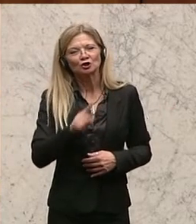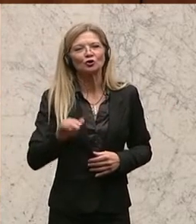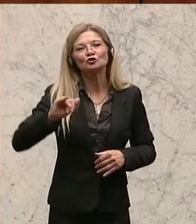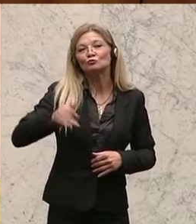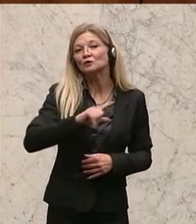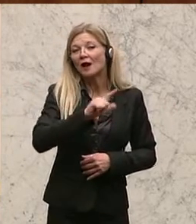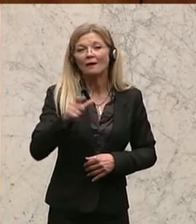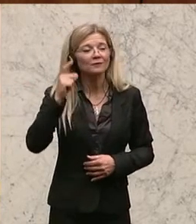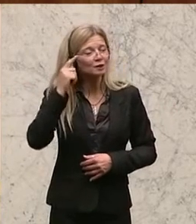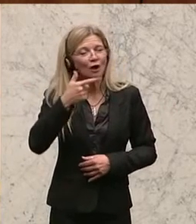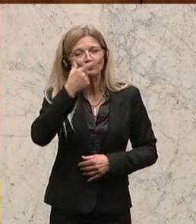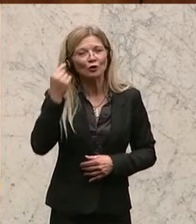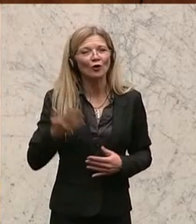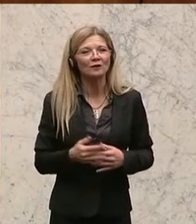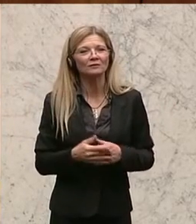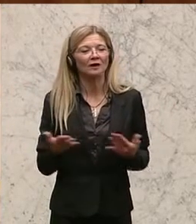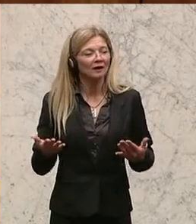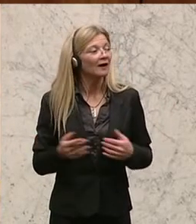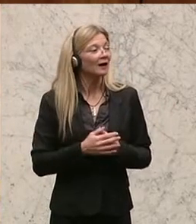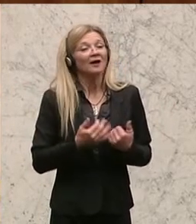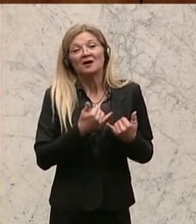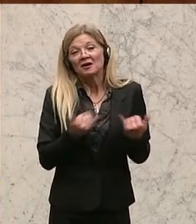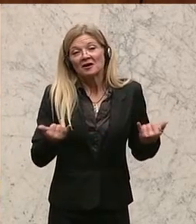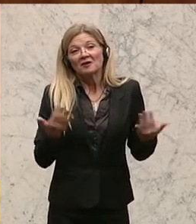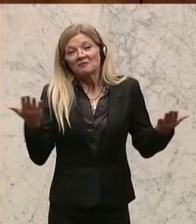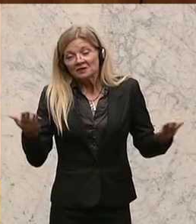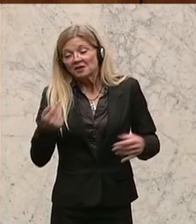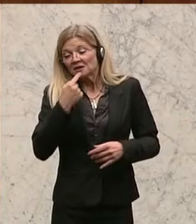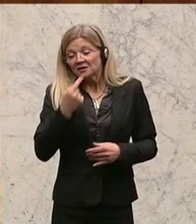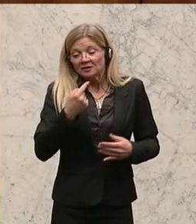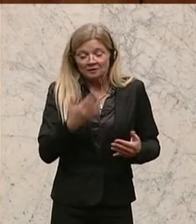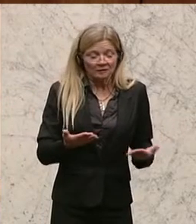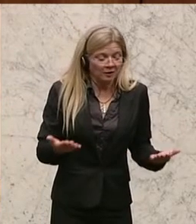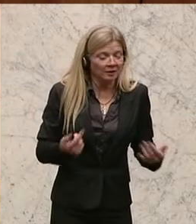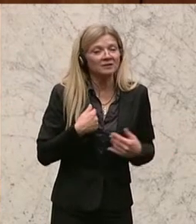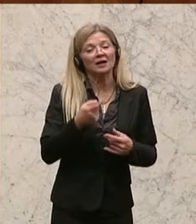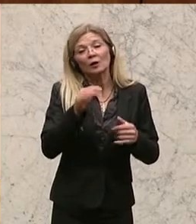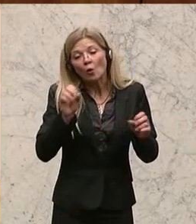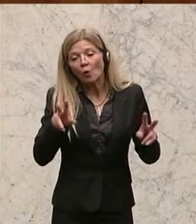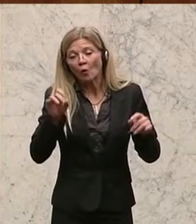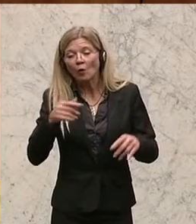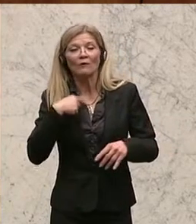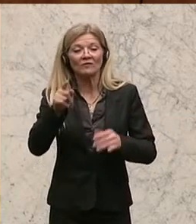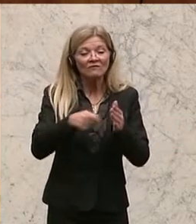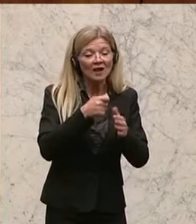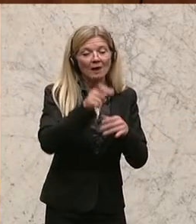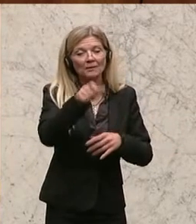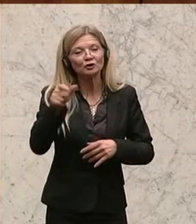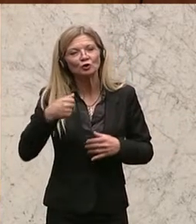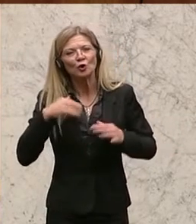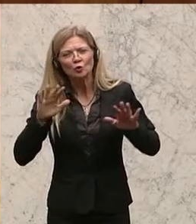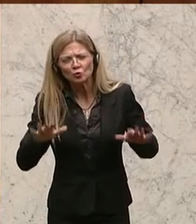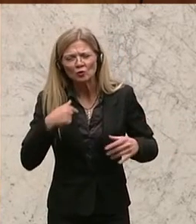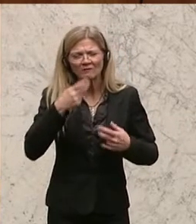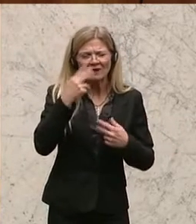ihren Wählern für Budgetüberziehungen und damit verbundene Abgabenerhöhungen rechtfertigen. Und das ist ein äußerst